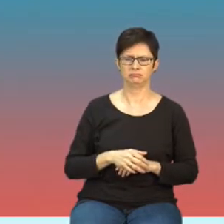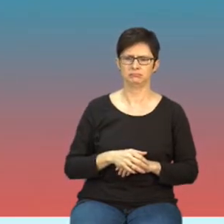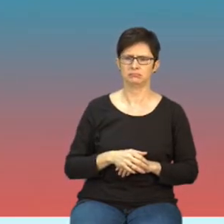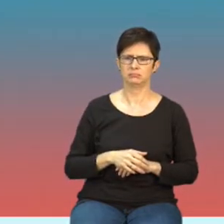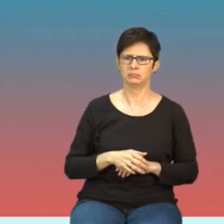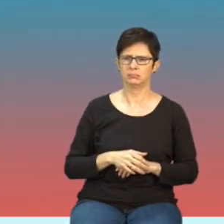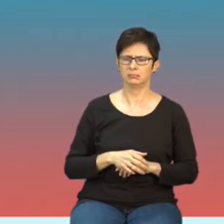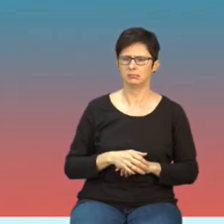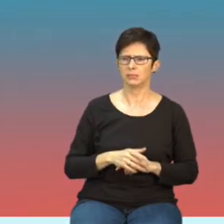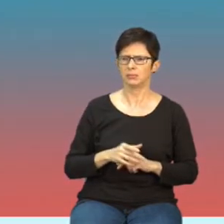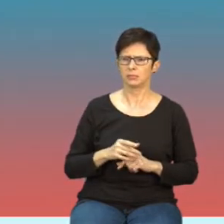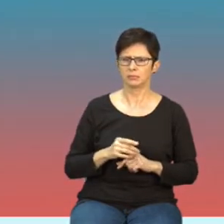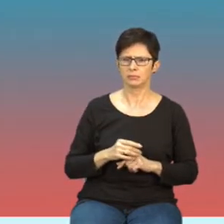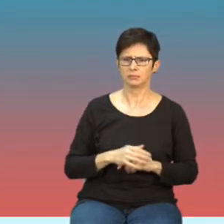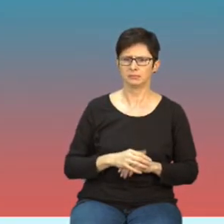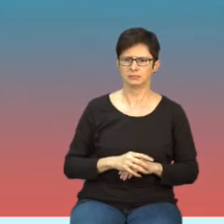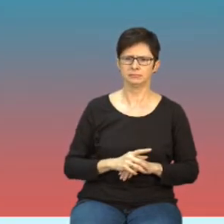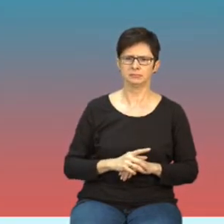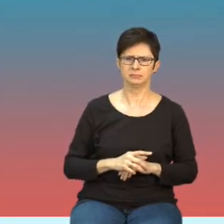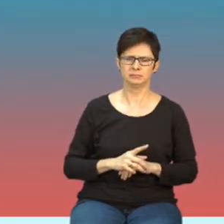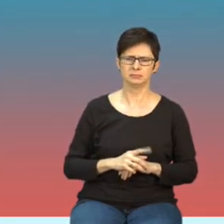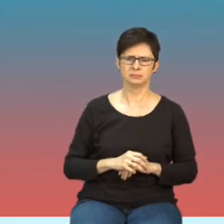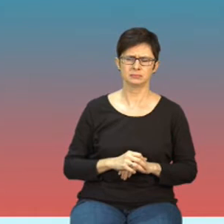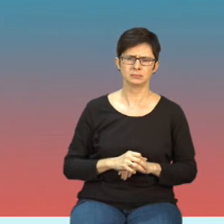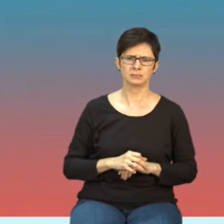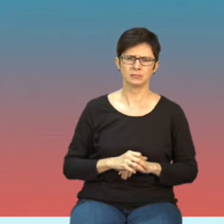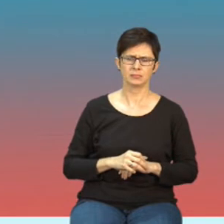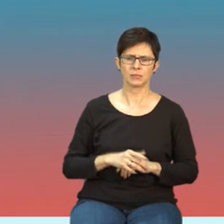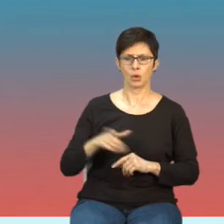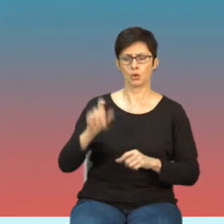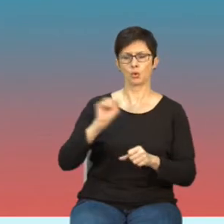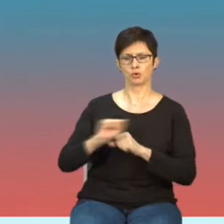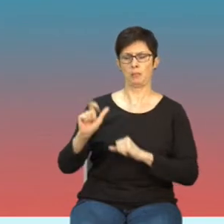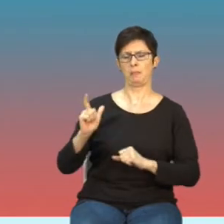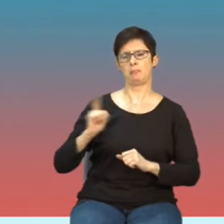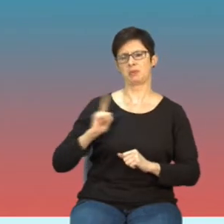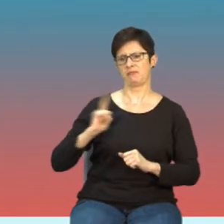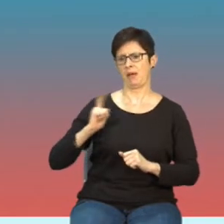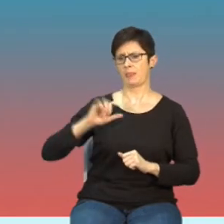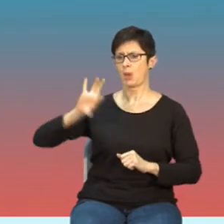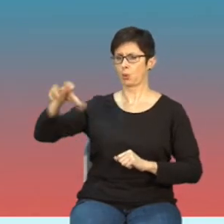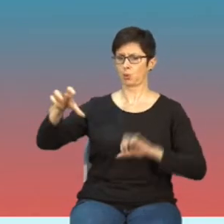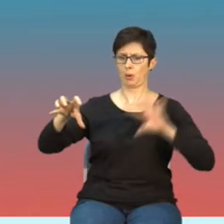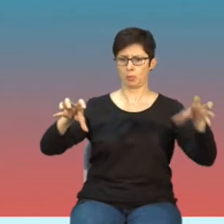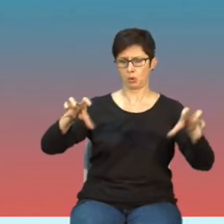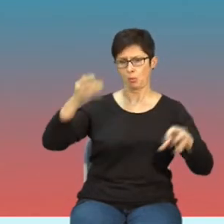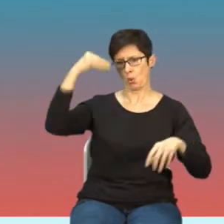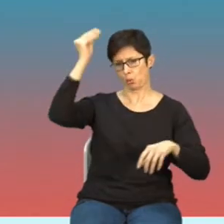tego to są po prostu można powiedzieć prywatne grupy uczonych